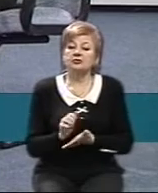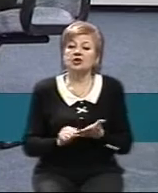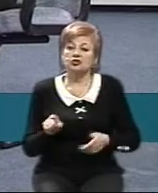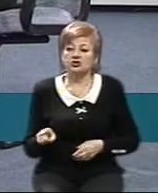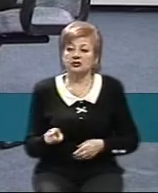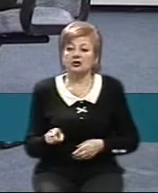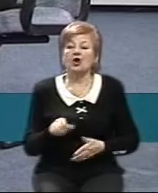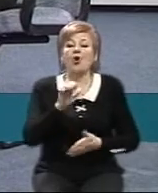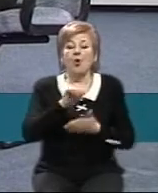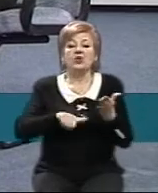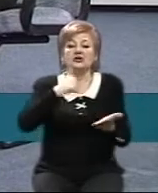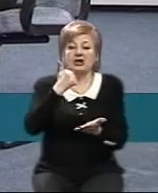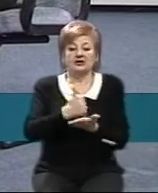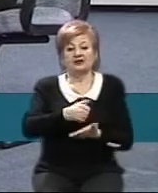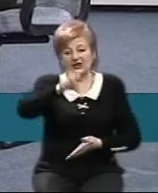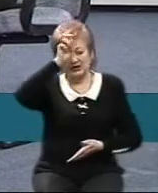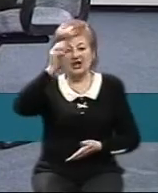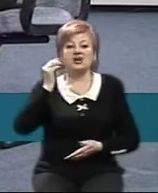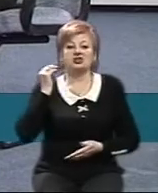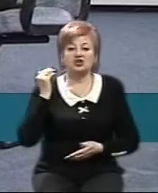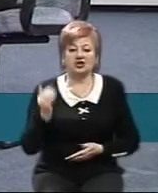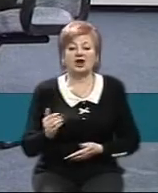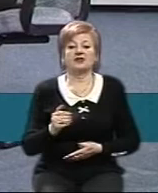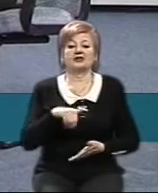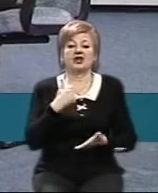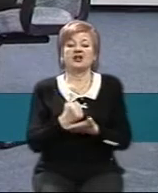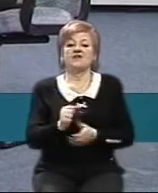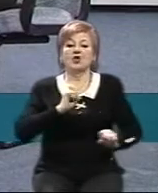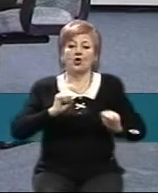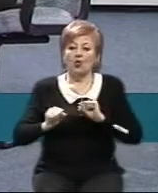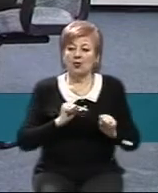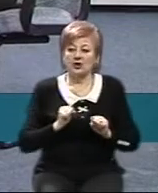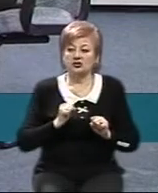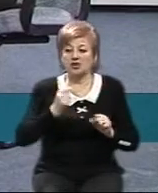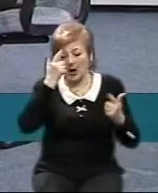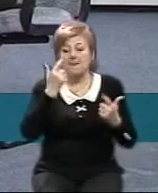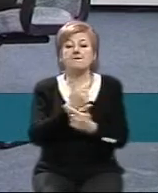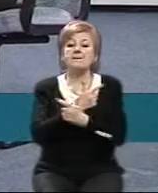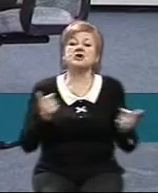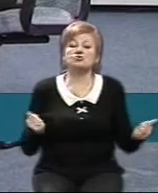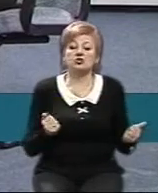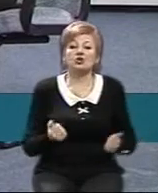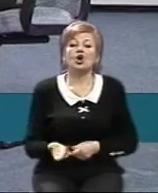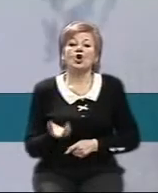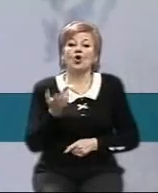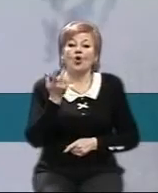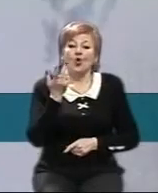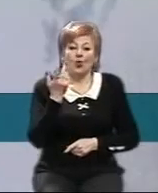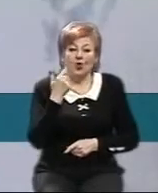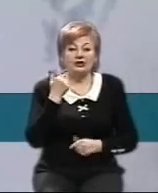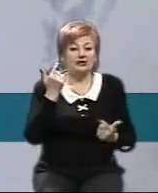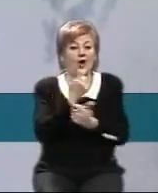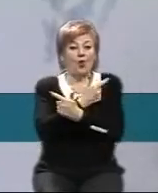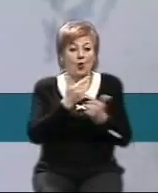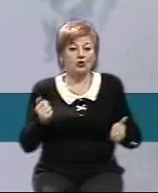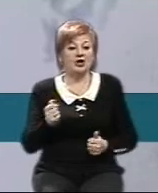глави держави, від головного командувача йде меседж. Коли оголошується про